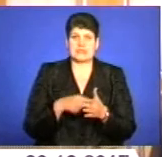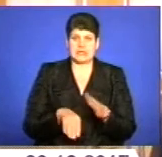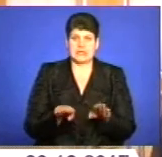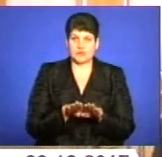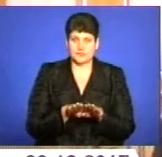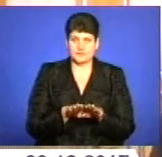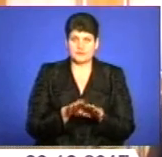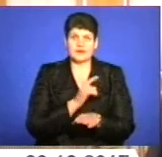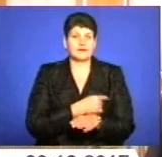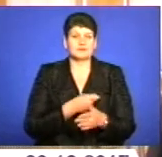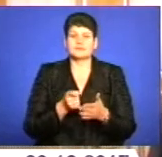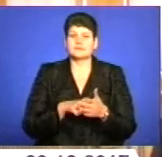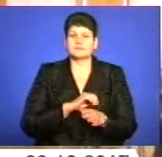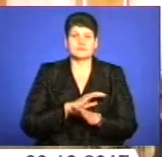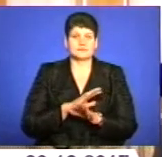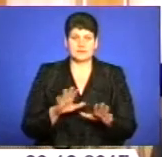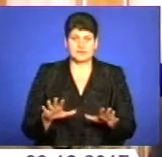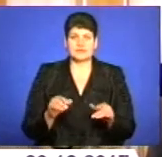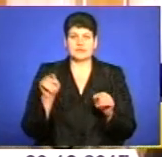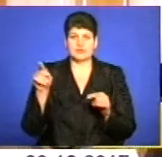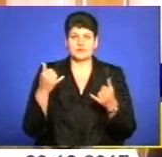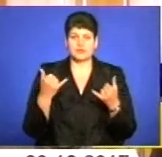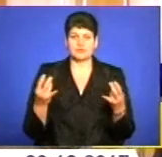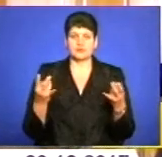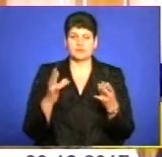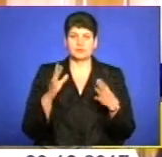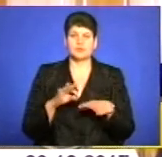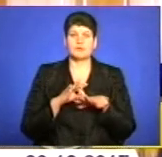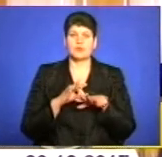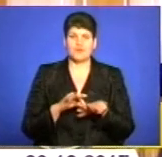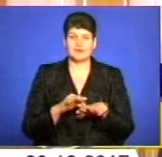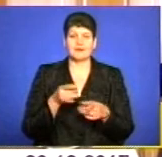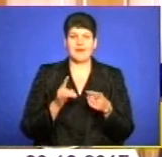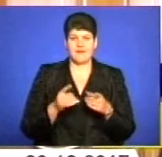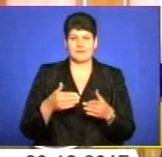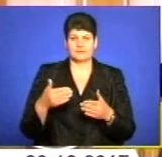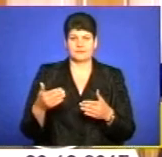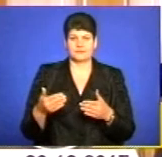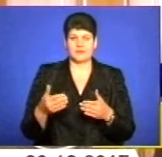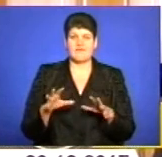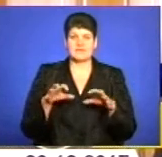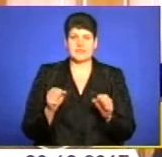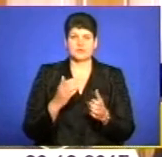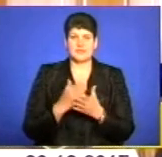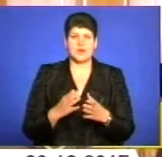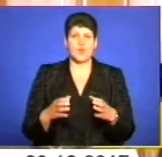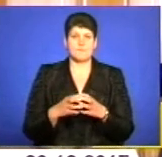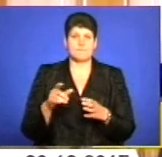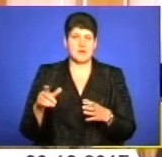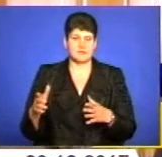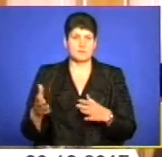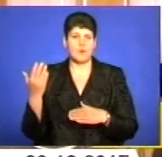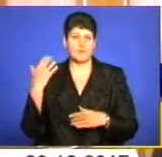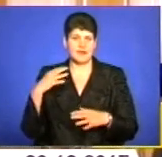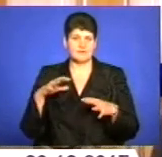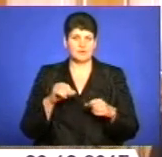закриють, точно. Але то, що там сьогодні потрібно проводити реальні кроки. Власником є громада. Попереднім власником